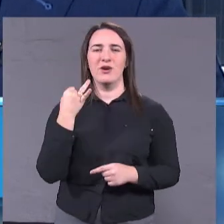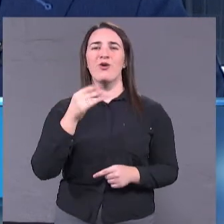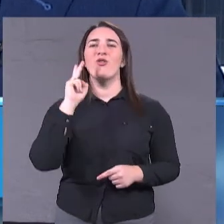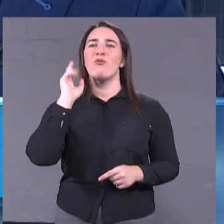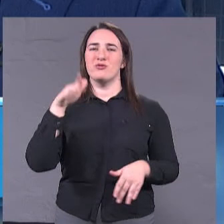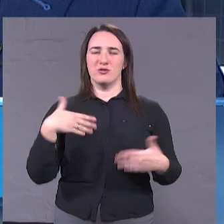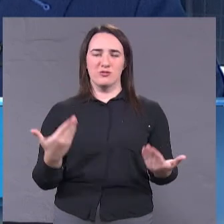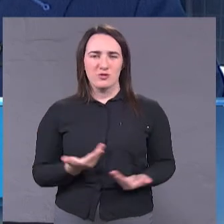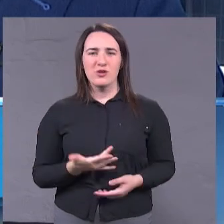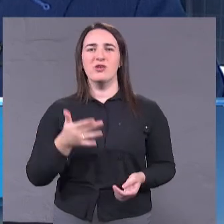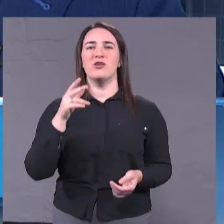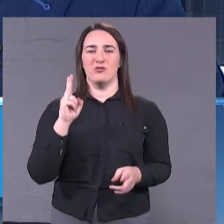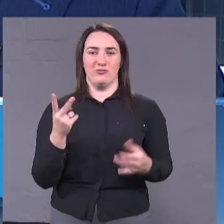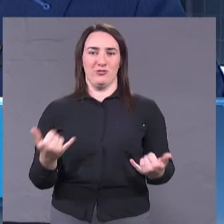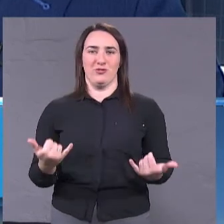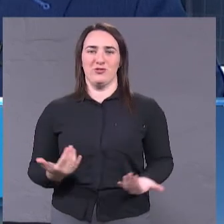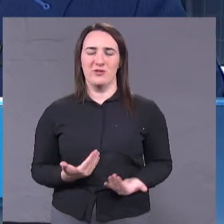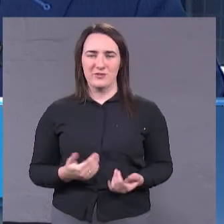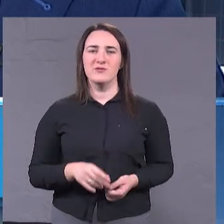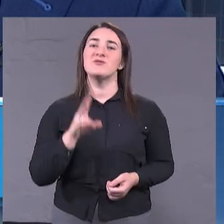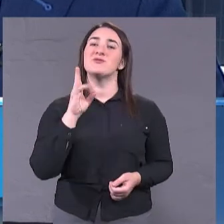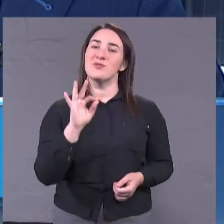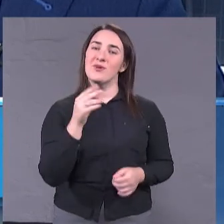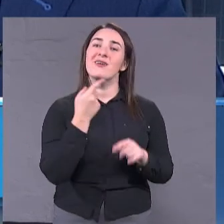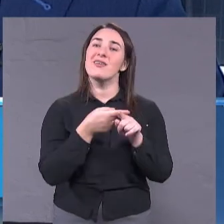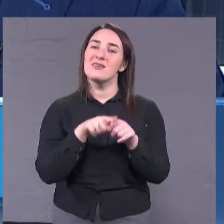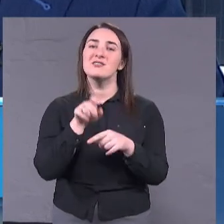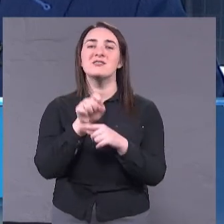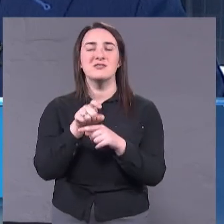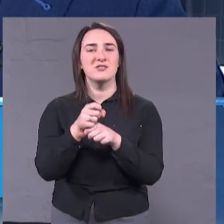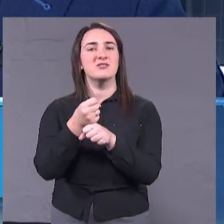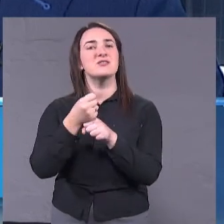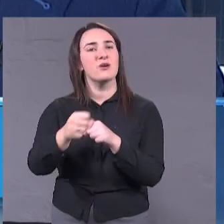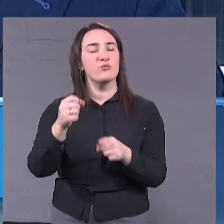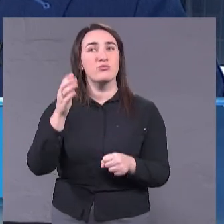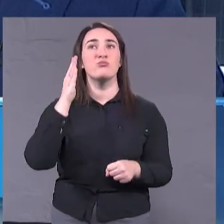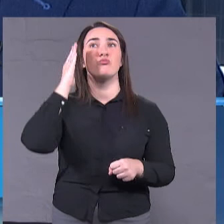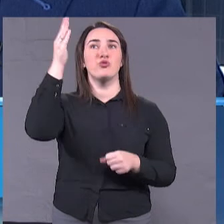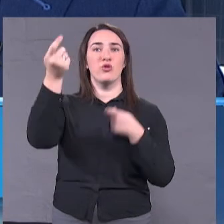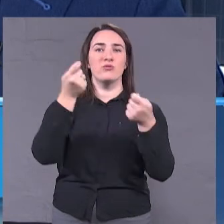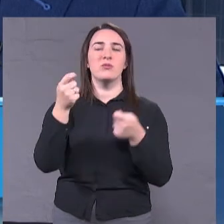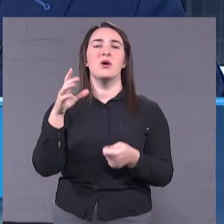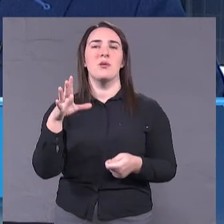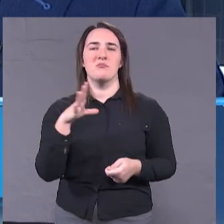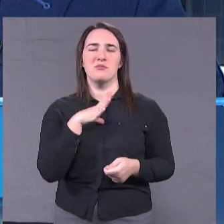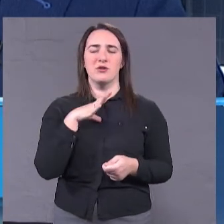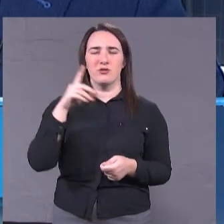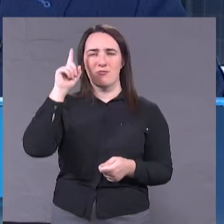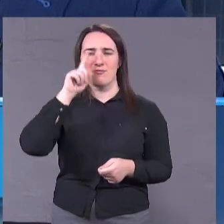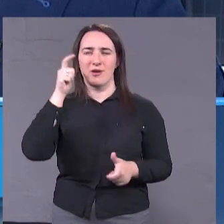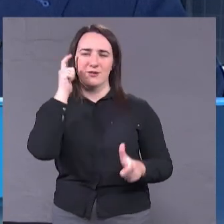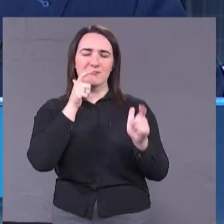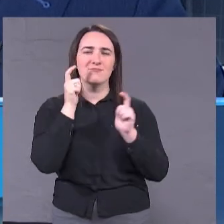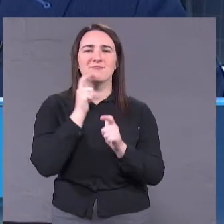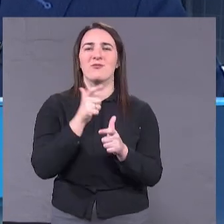країна. іншого. задача заставить будущих руководителей бути мобильними, работоспособними, заставить